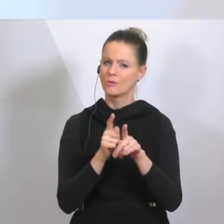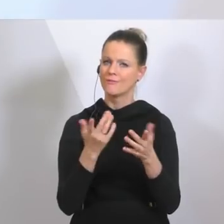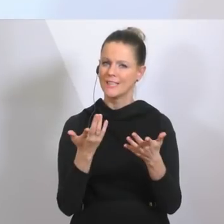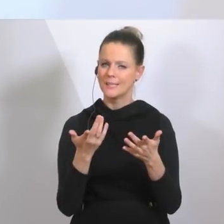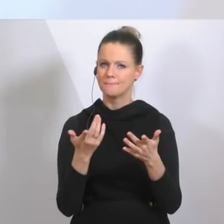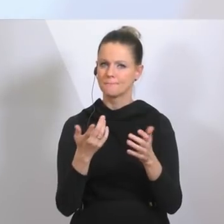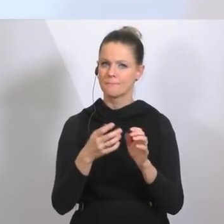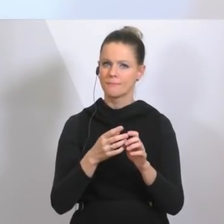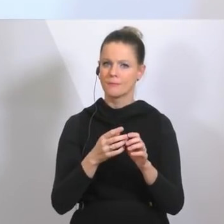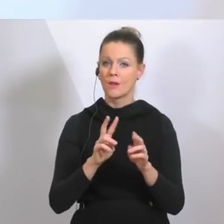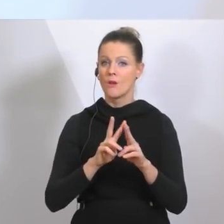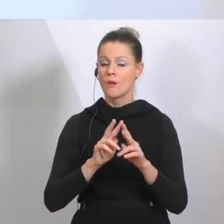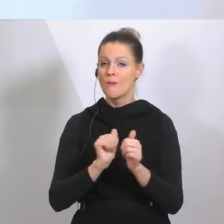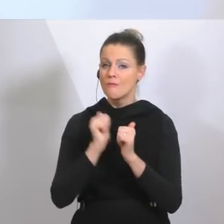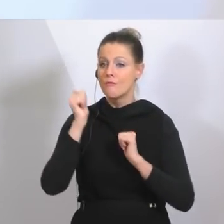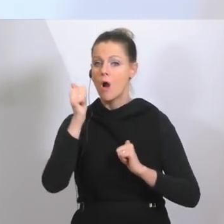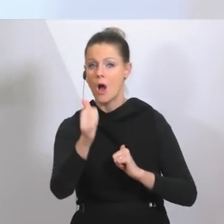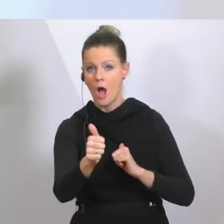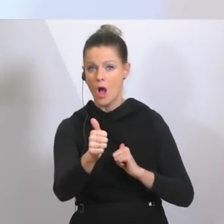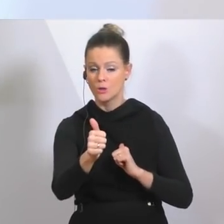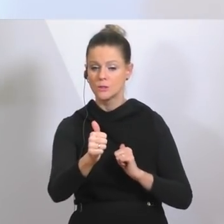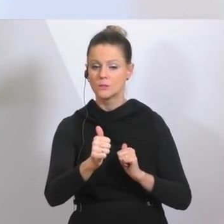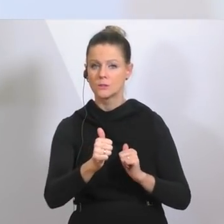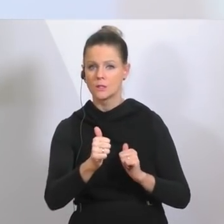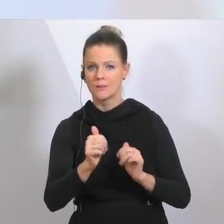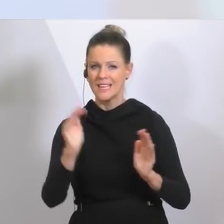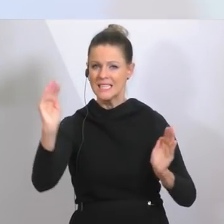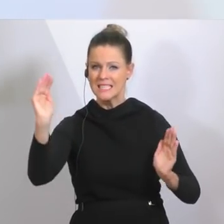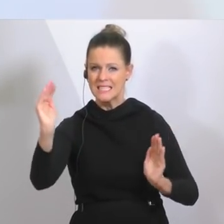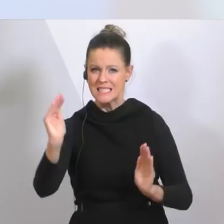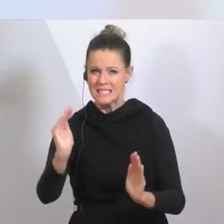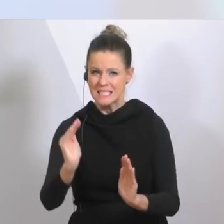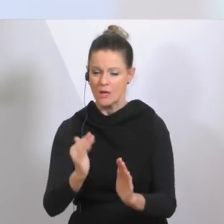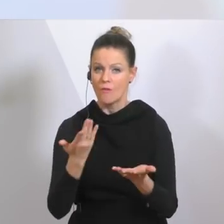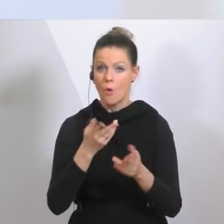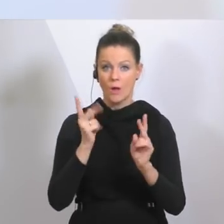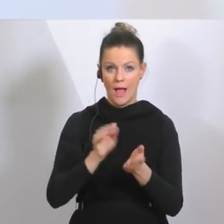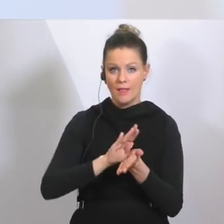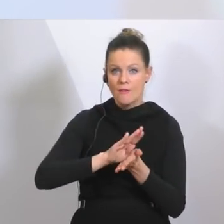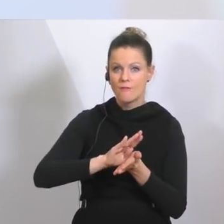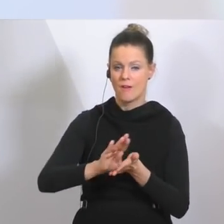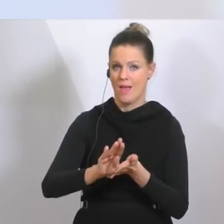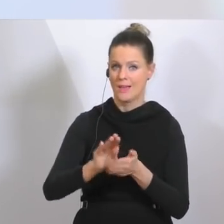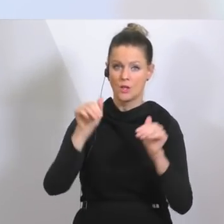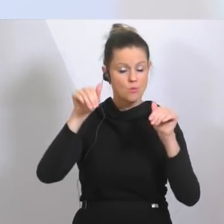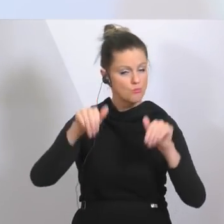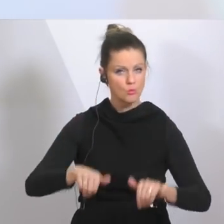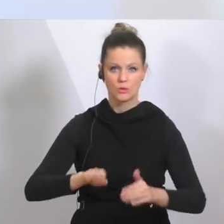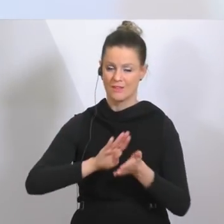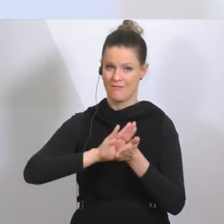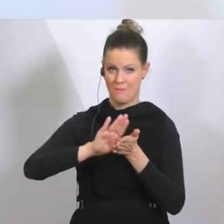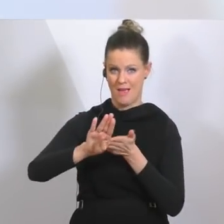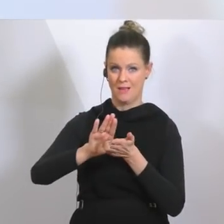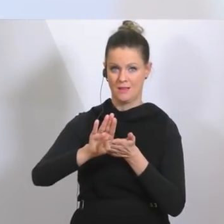die längere Sicht sozusagen zu erstrecken und wo immer es geht sie zu vermeiden, weil wir diese